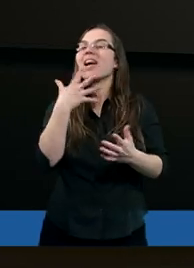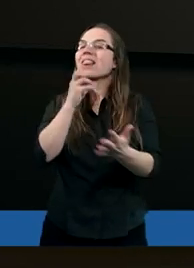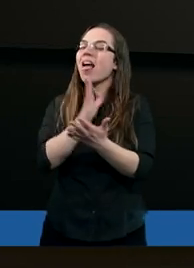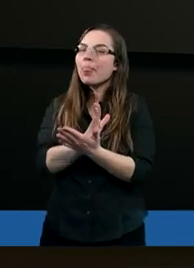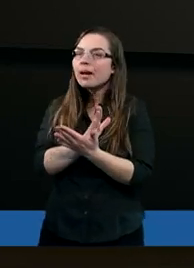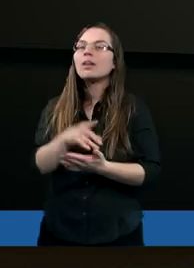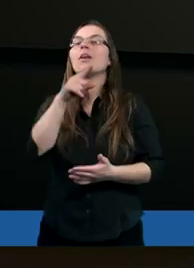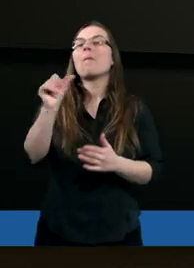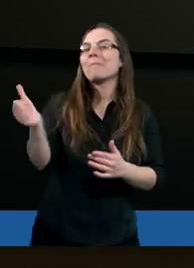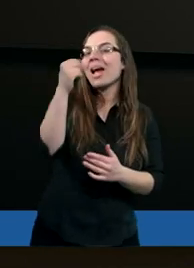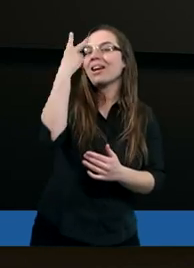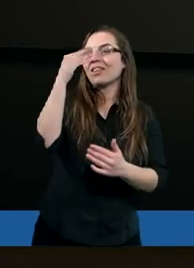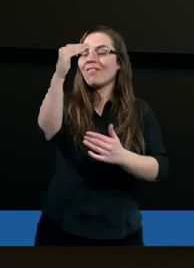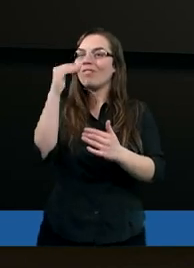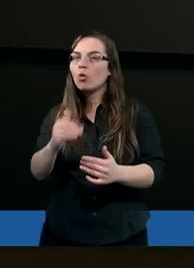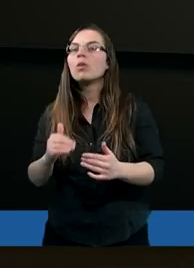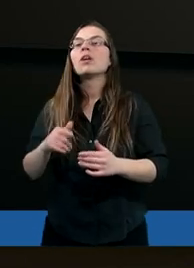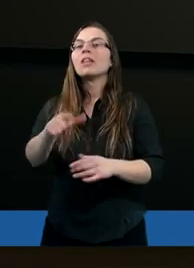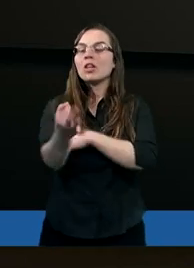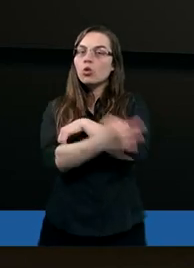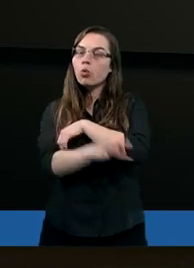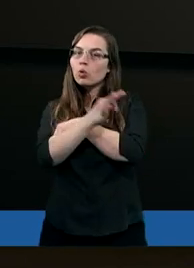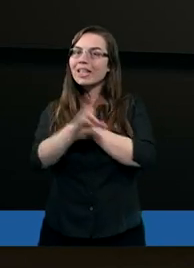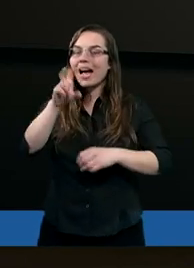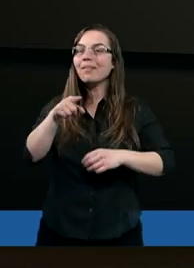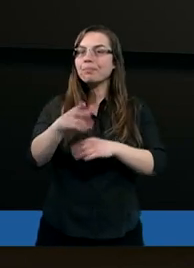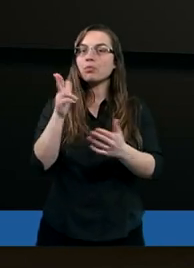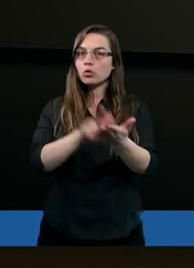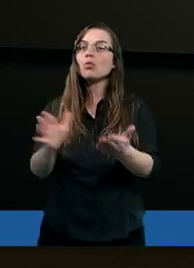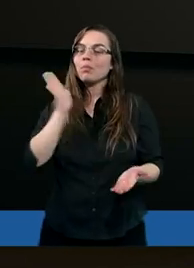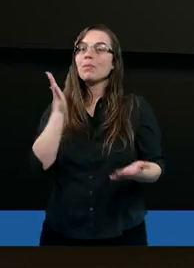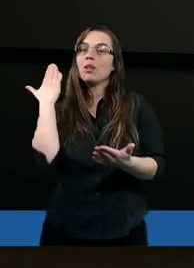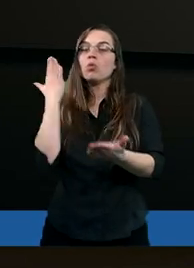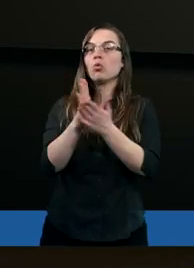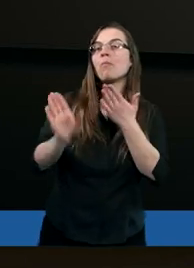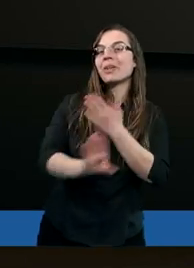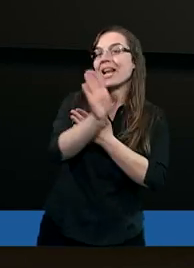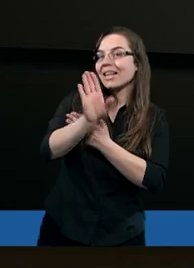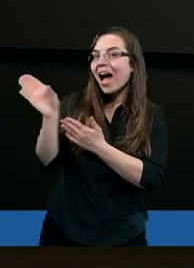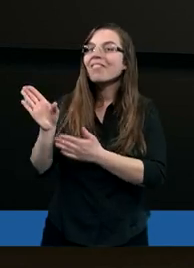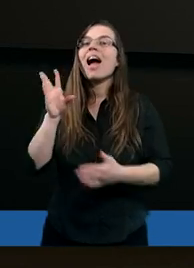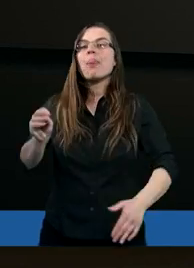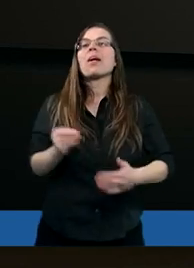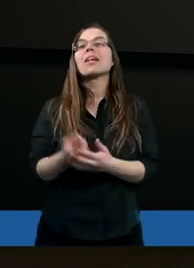Już w pierwszych dwóch tych studiach, które były tutaj przedstawione,